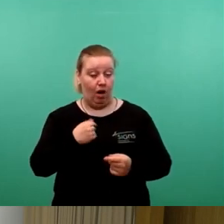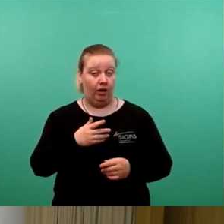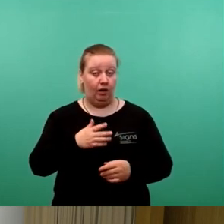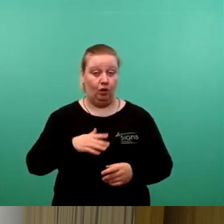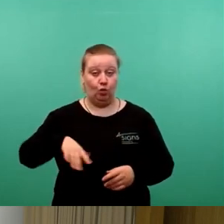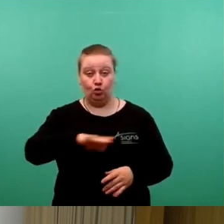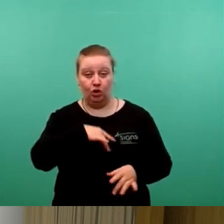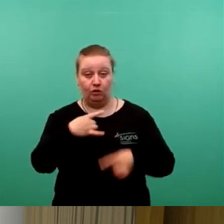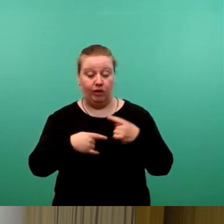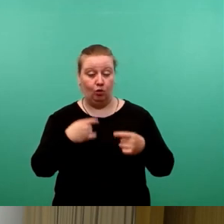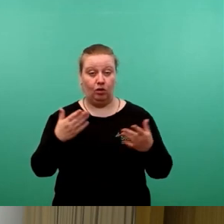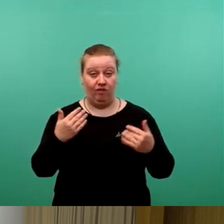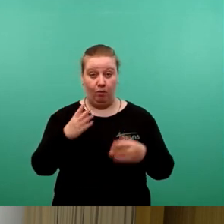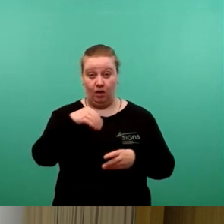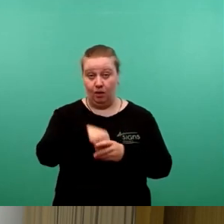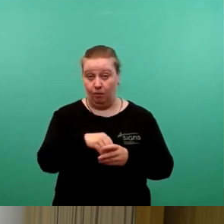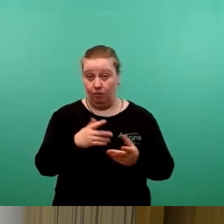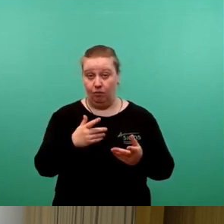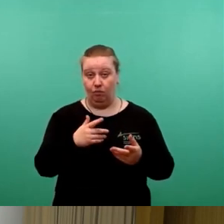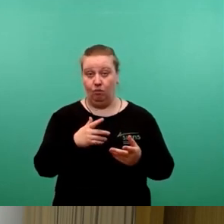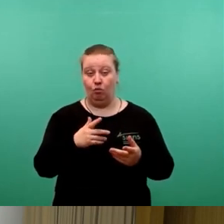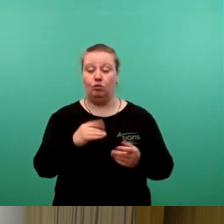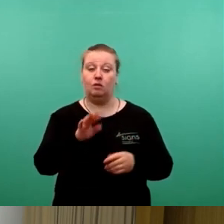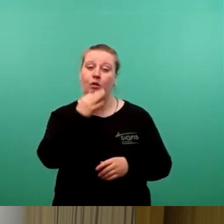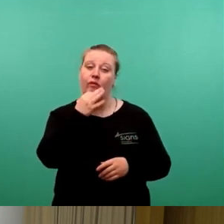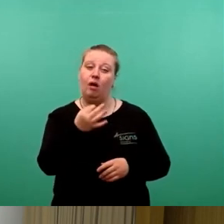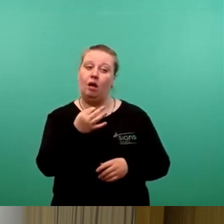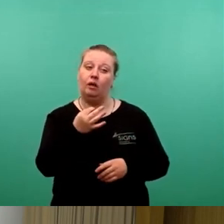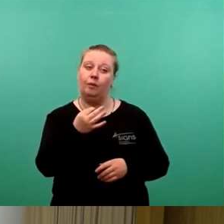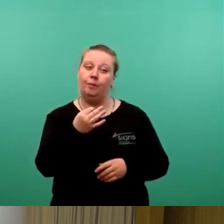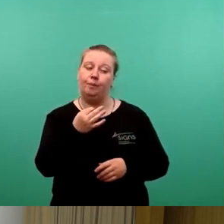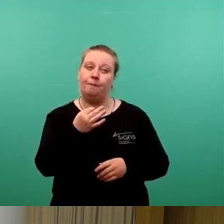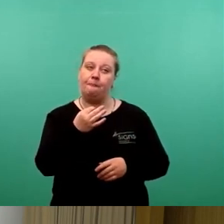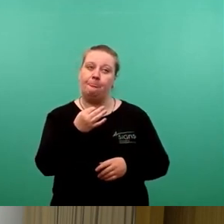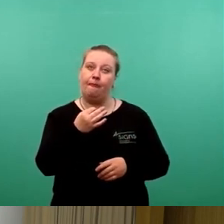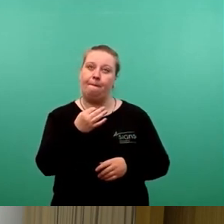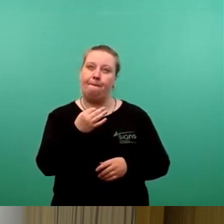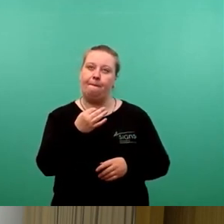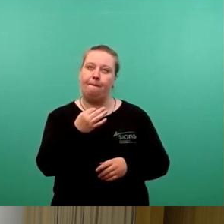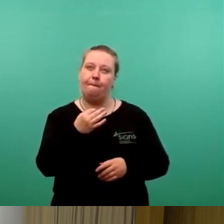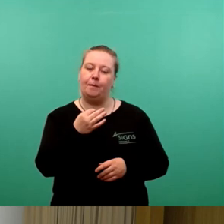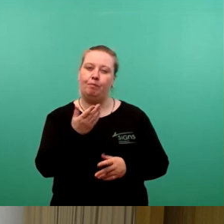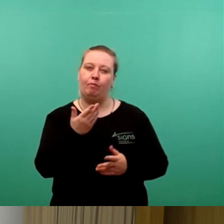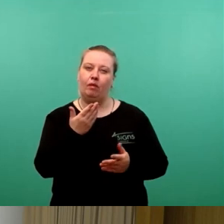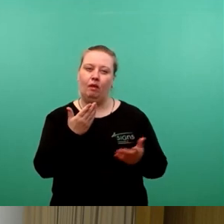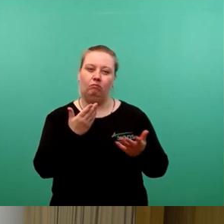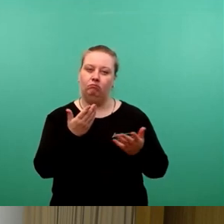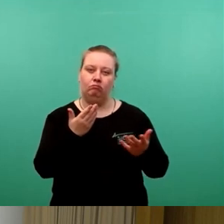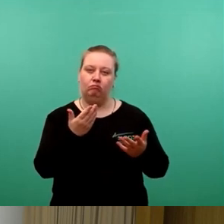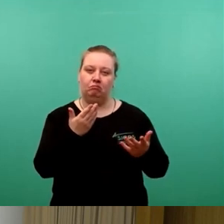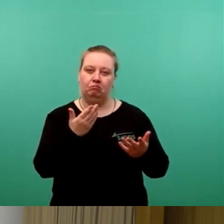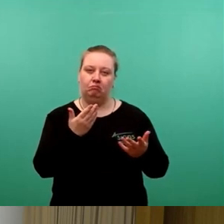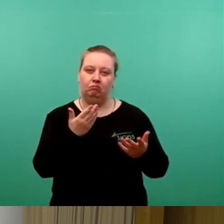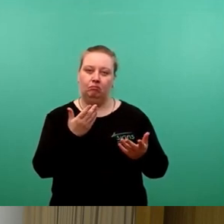Gewerbeflächenentwicklung mit beteiligt und darauf würde sich eine Nachfrage nochmal beziehen. Also, welche Effekte oder